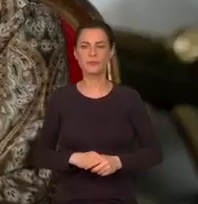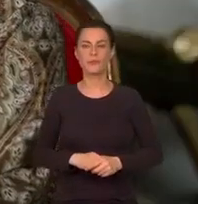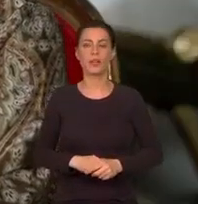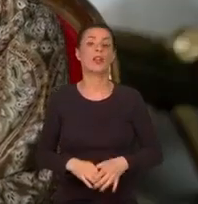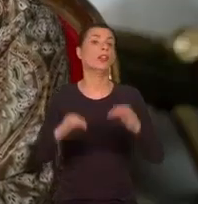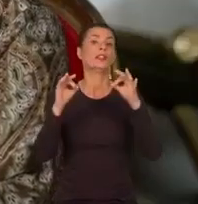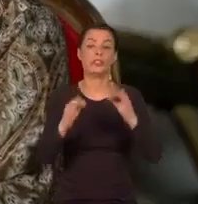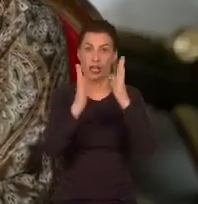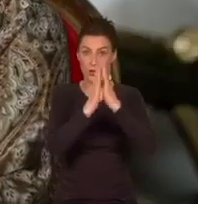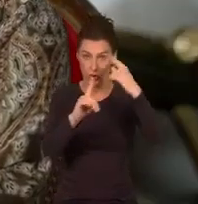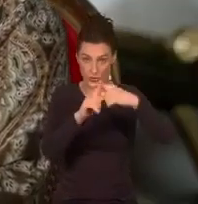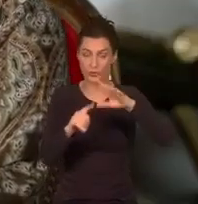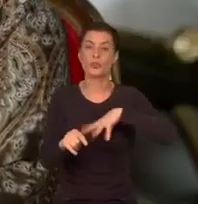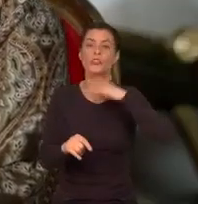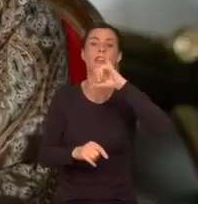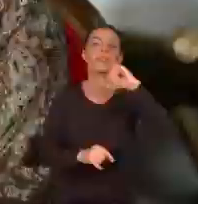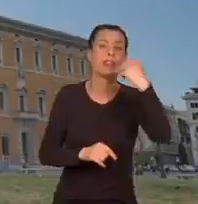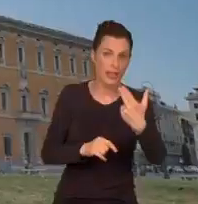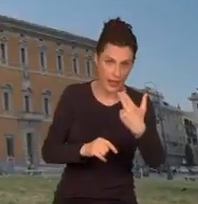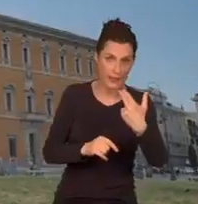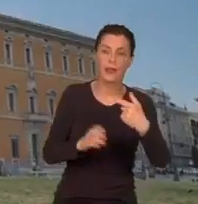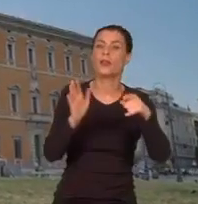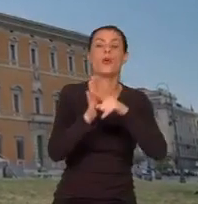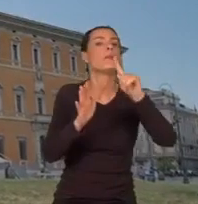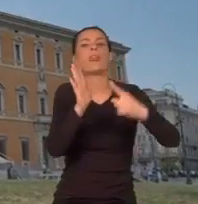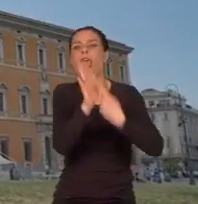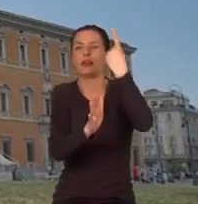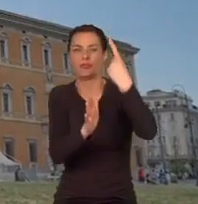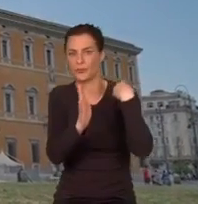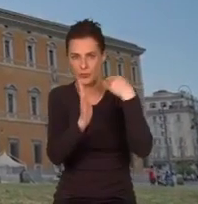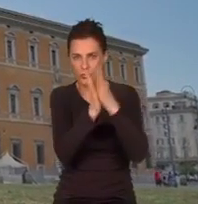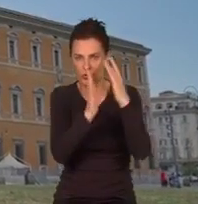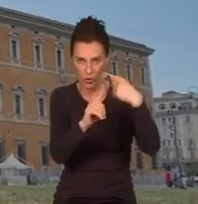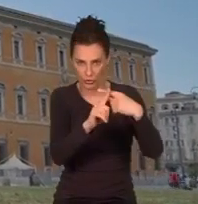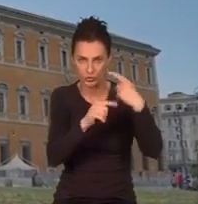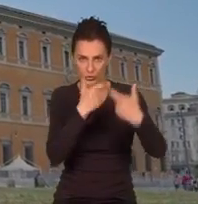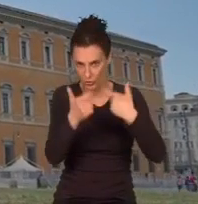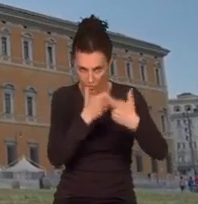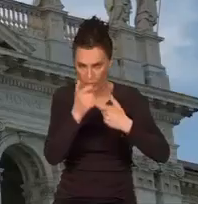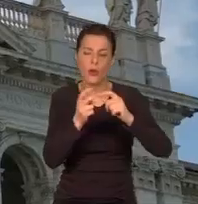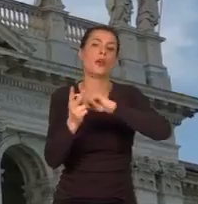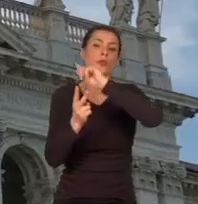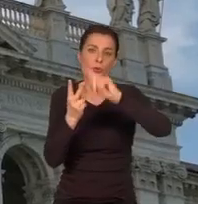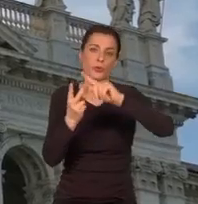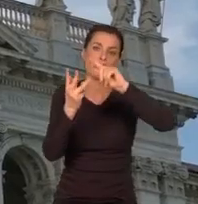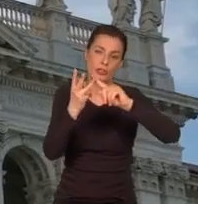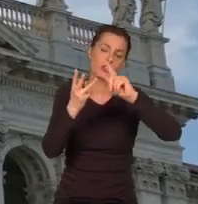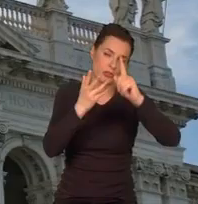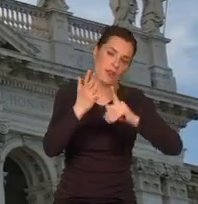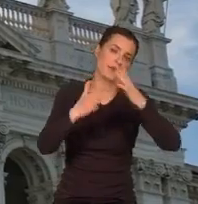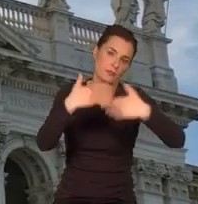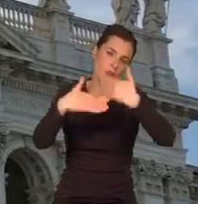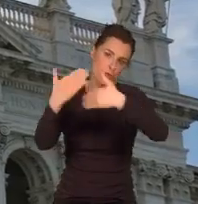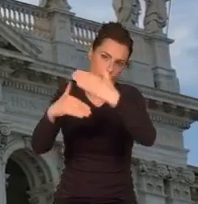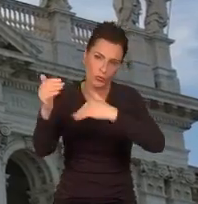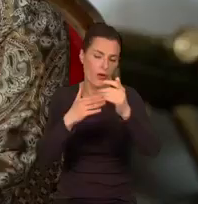Dzisiejszy kościół świętego Jana na Lateranie był jego pierwszym. Po nim budował inny. Pod